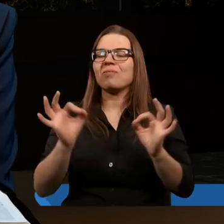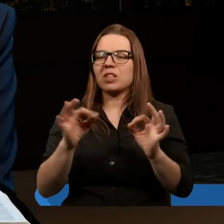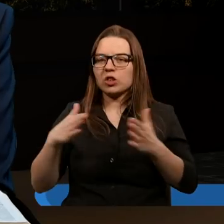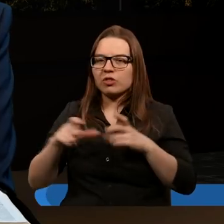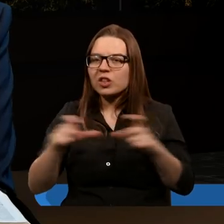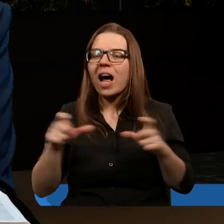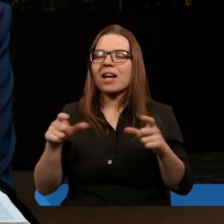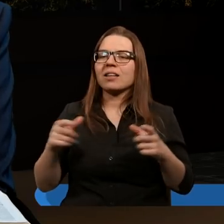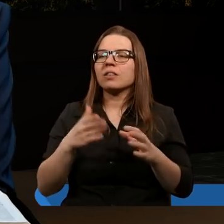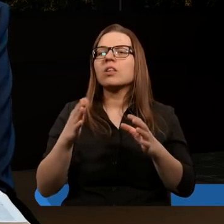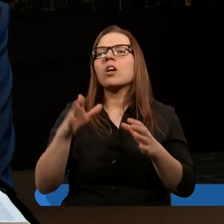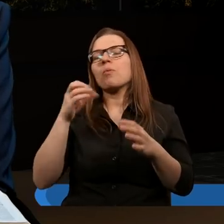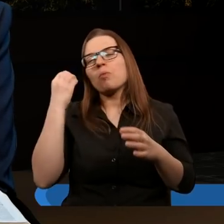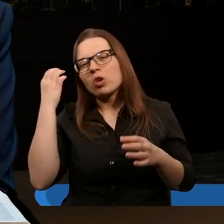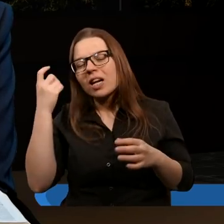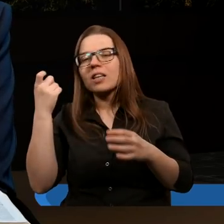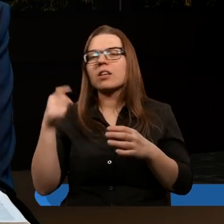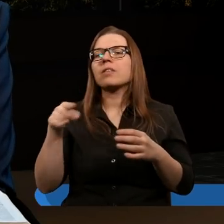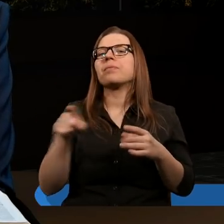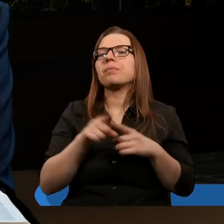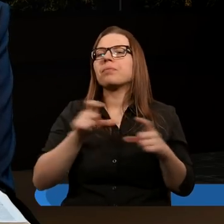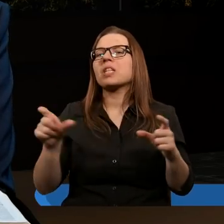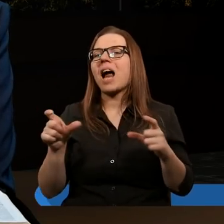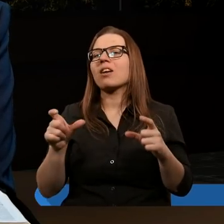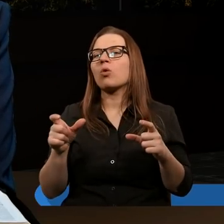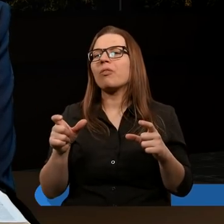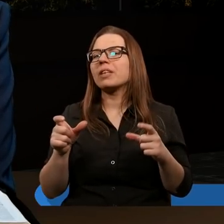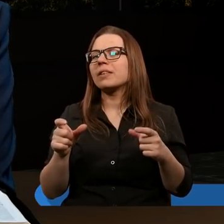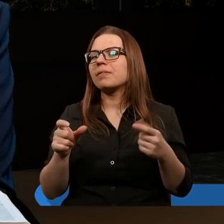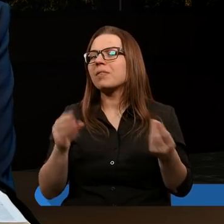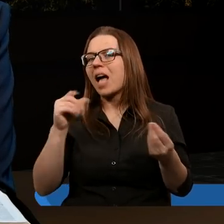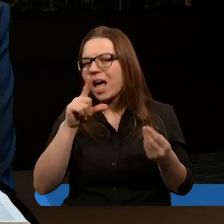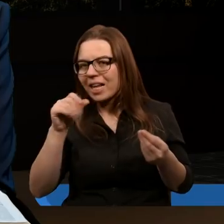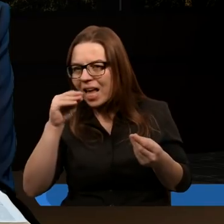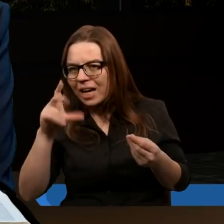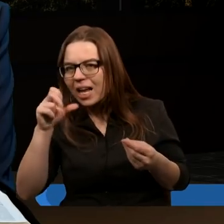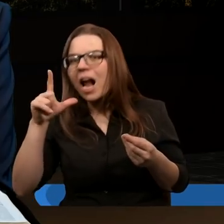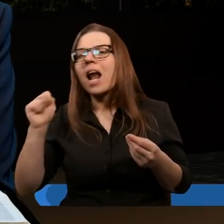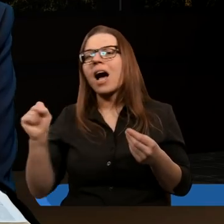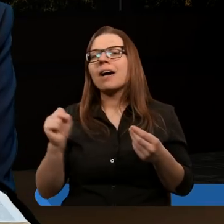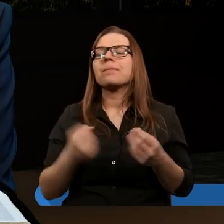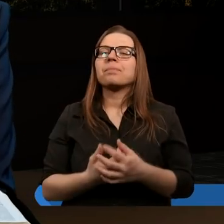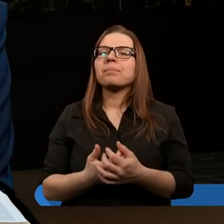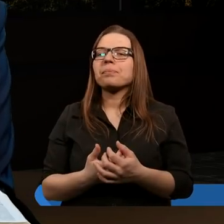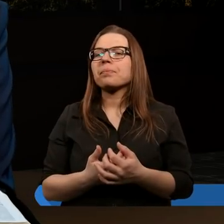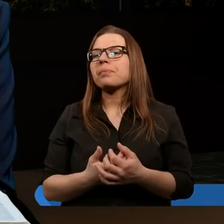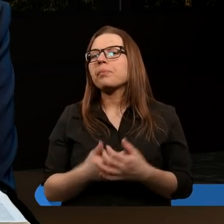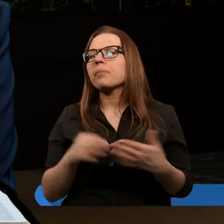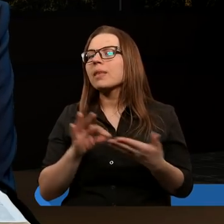Było to w czasach Mojżesza, troszkę potem, było to za czasów Ezechiela, gdy